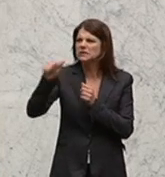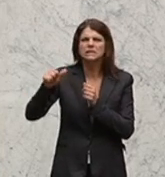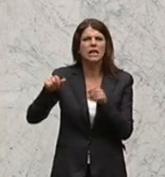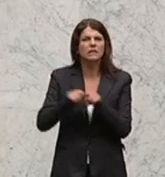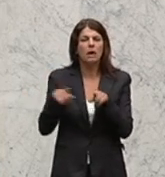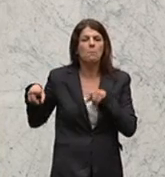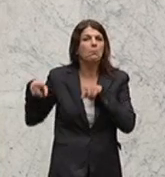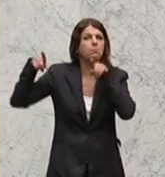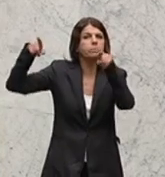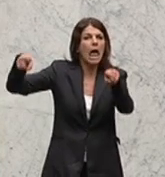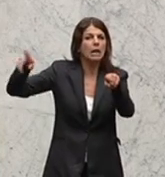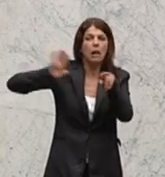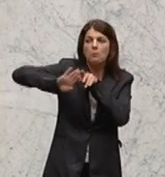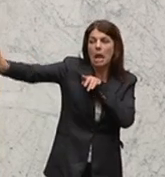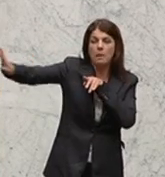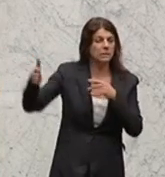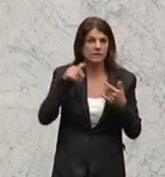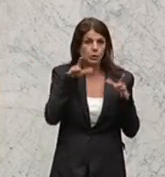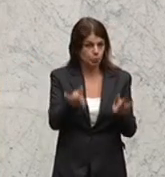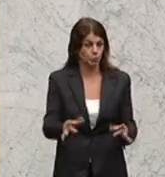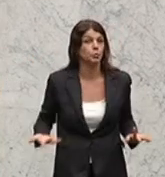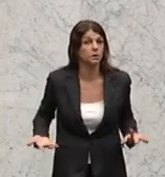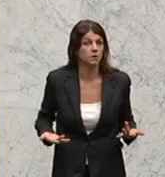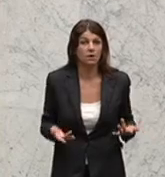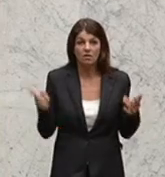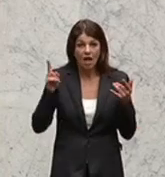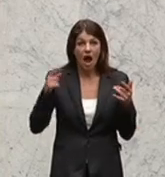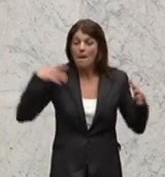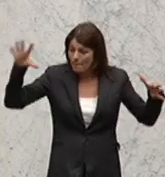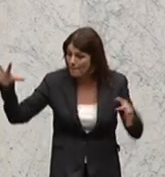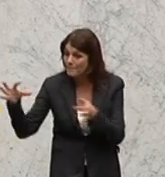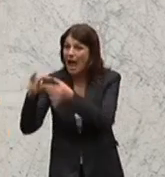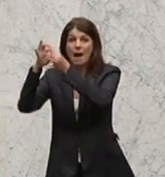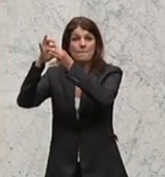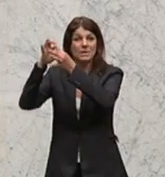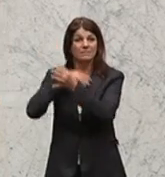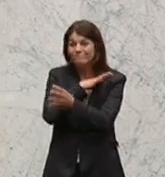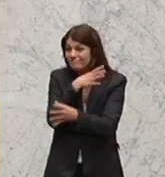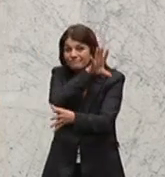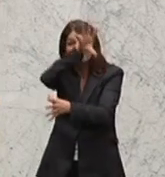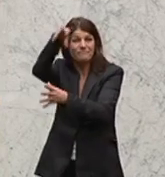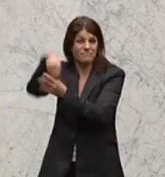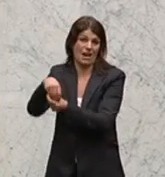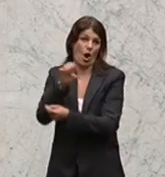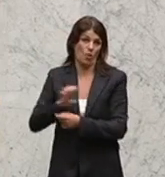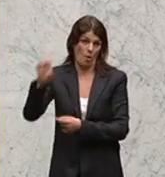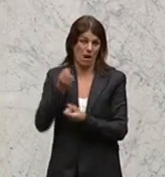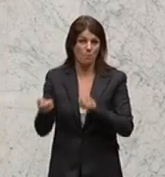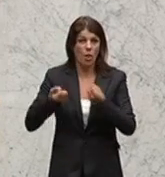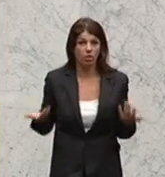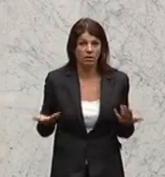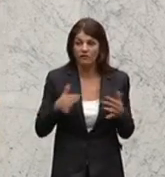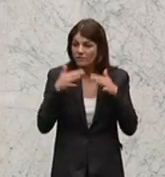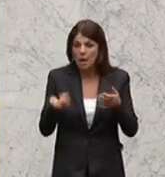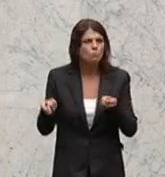Paralleluniversum handelt, sondern dass wir Teil der Europapolitik sind. Viele unserer